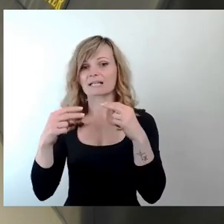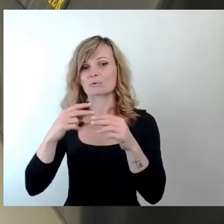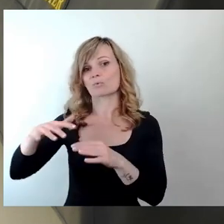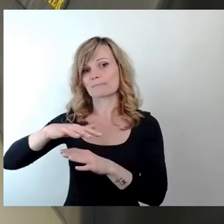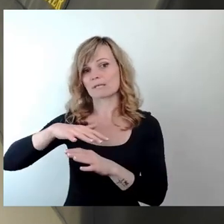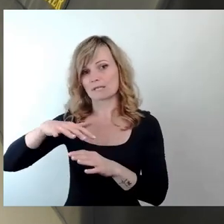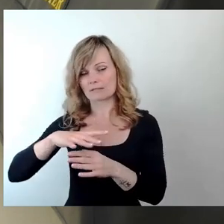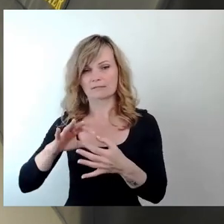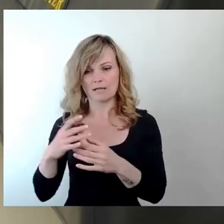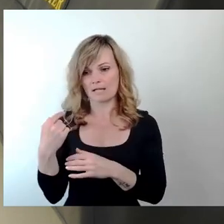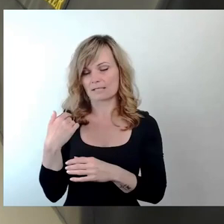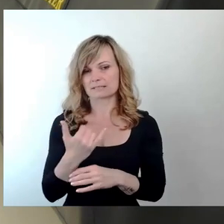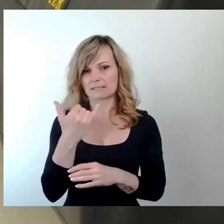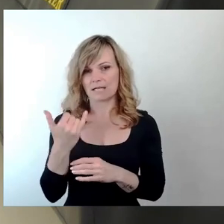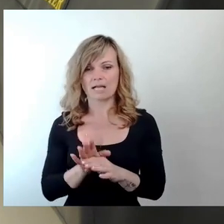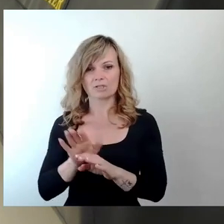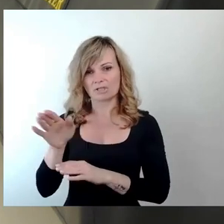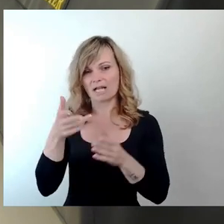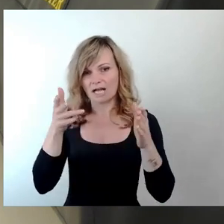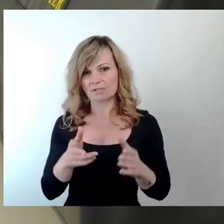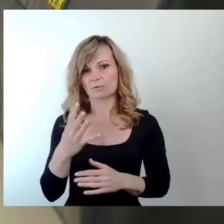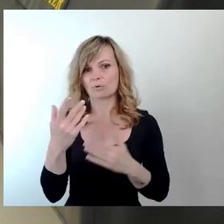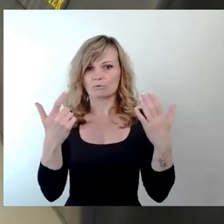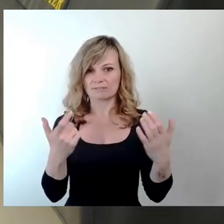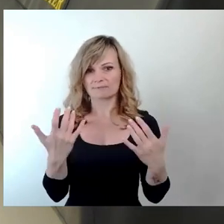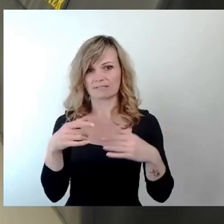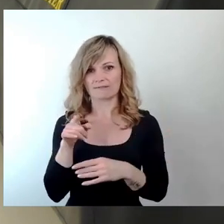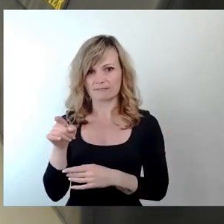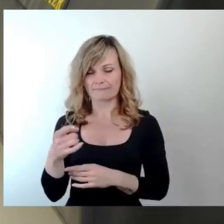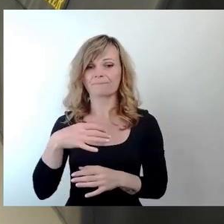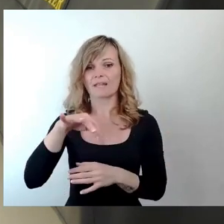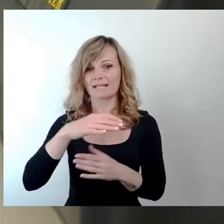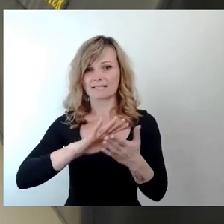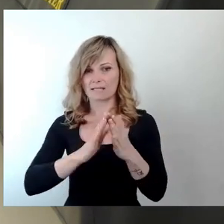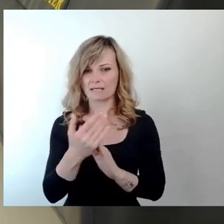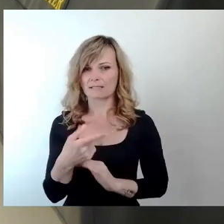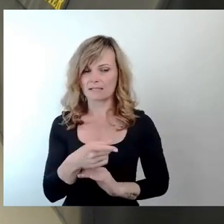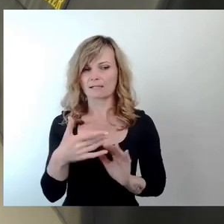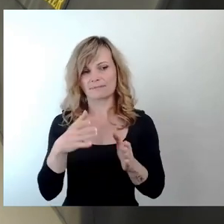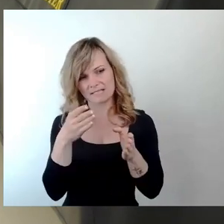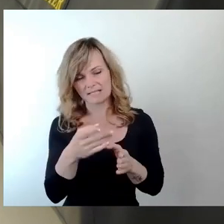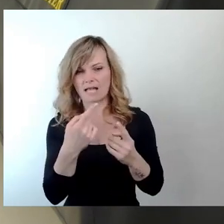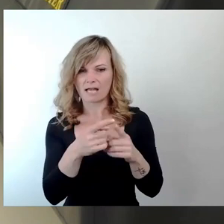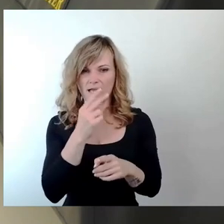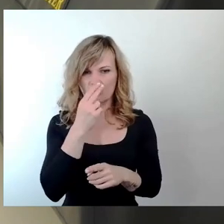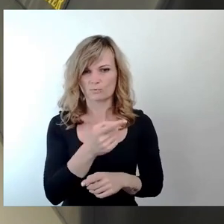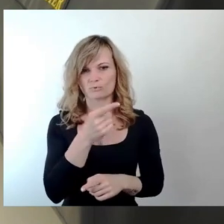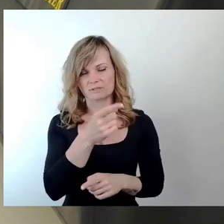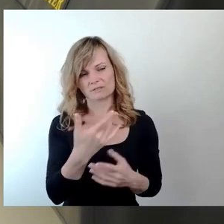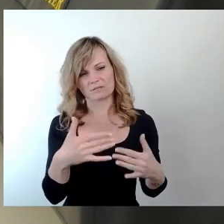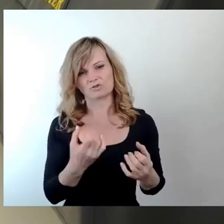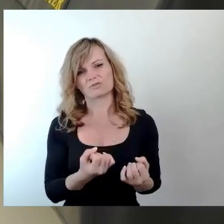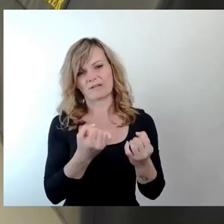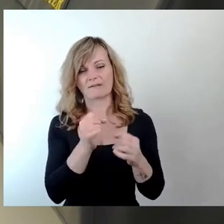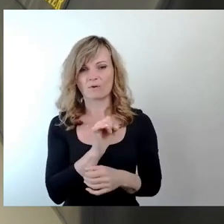Zahlen einen Anstieg um 879 gegeben. Im Einzelhandel sieht es schwerer aus, auch aufgrund des Onlinehandels. Was